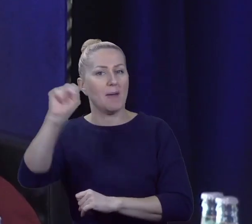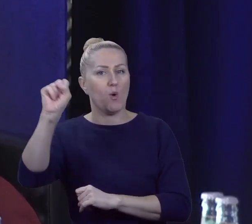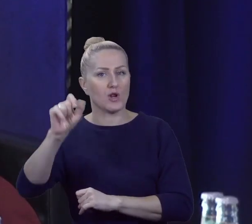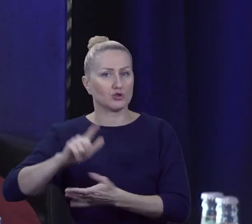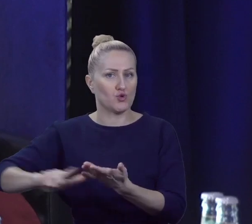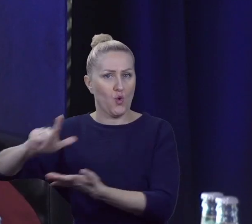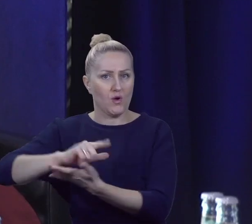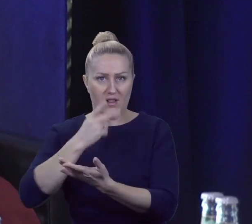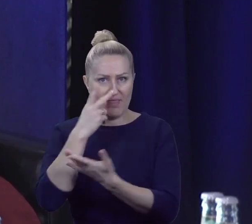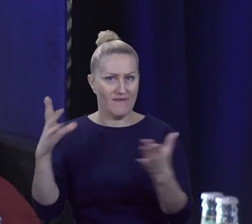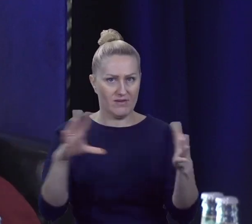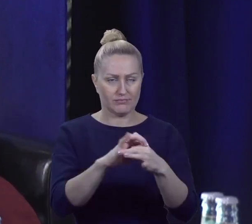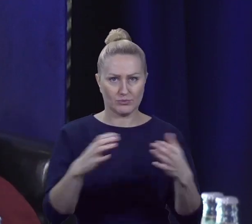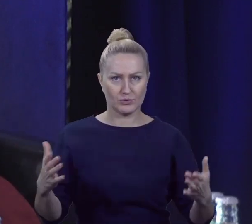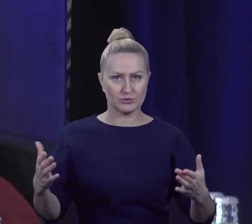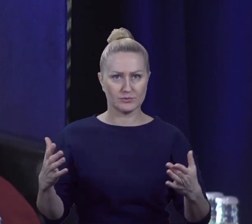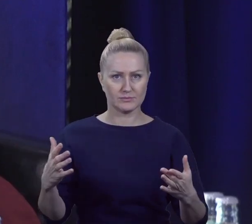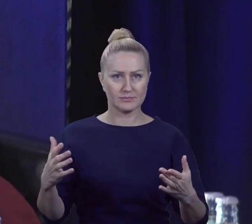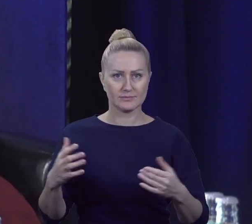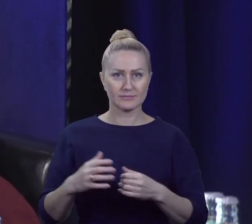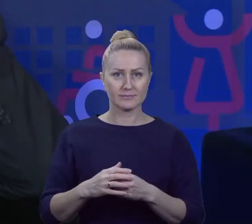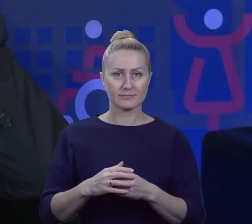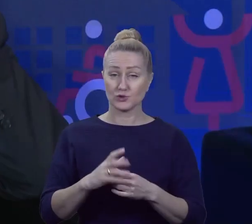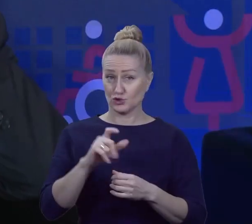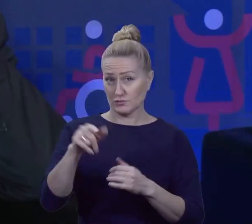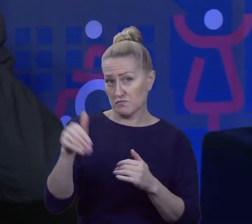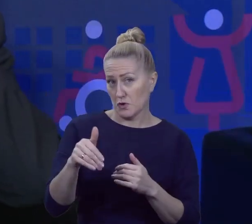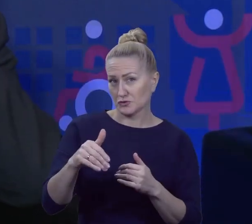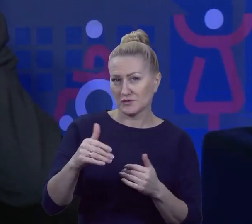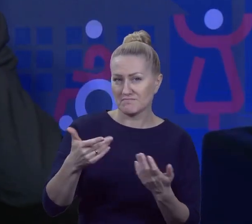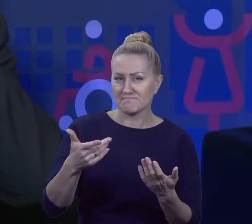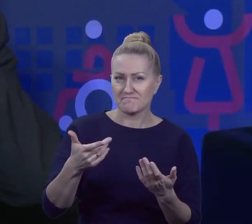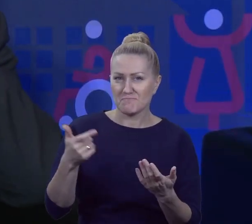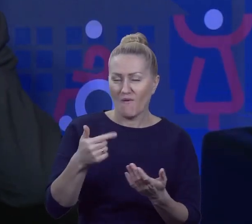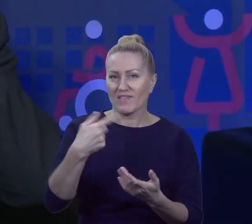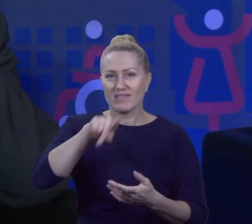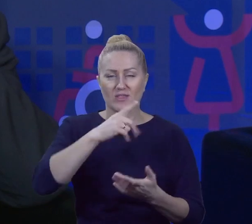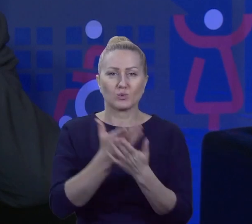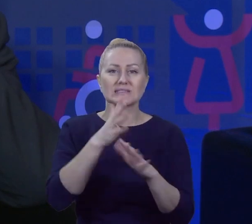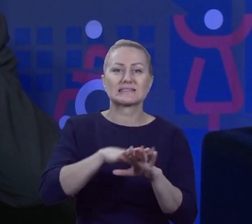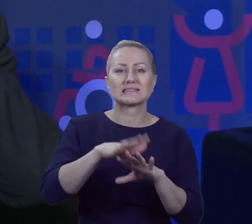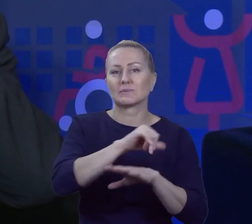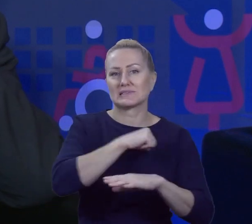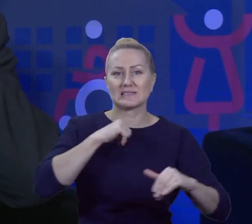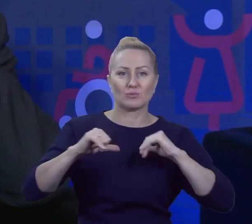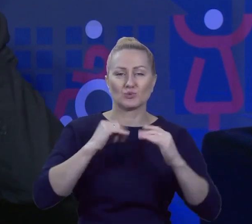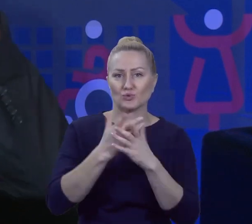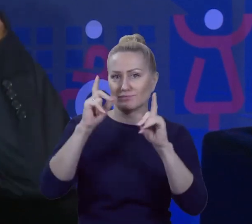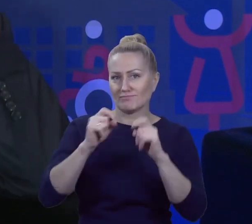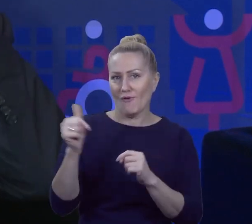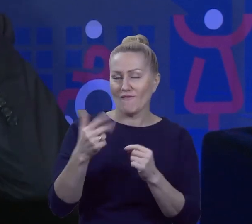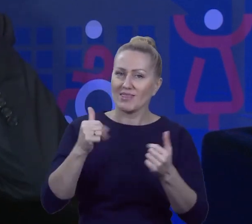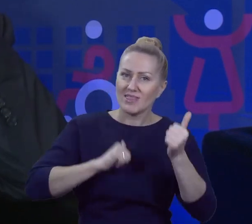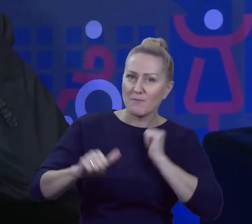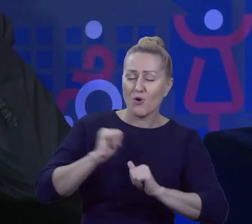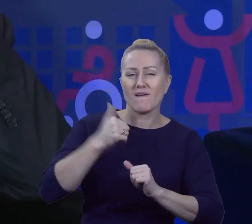powinno być taką informacją niepokojącą dla systemu samorządowego? Bo wiemy, że wszystko zależy